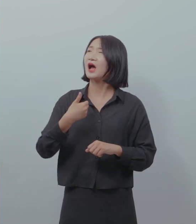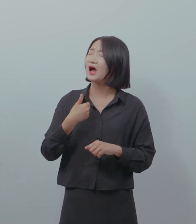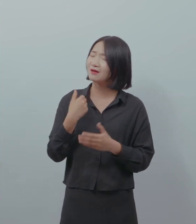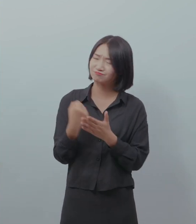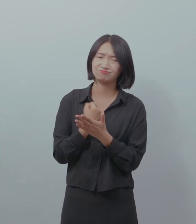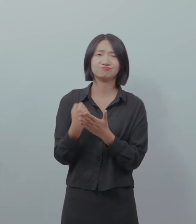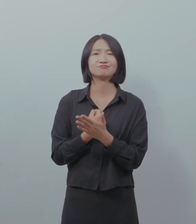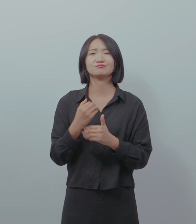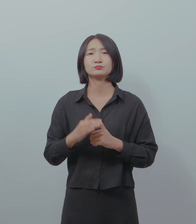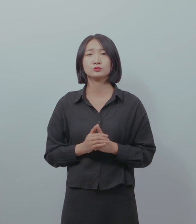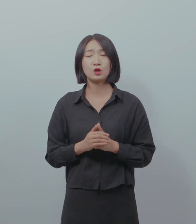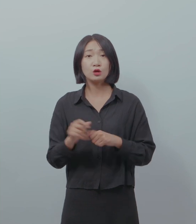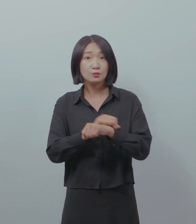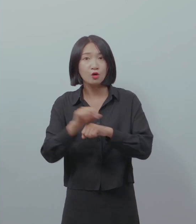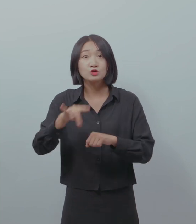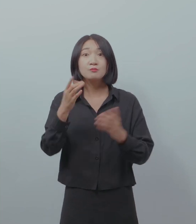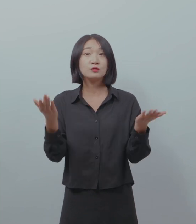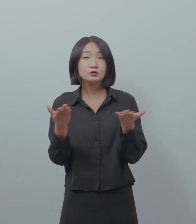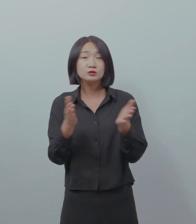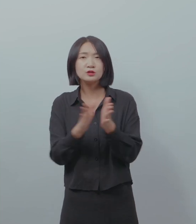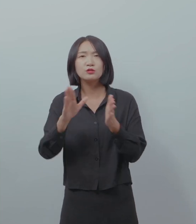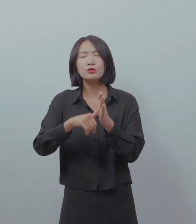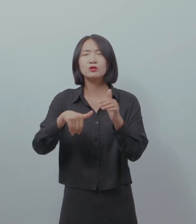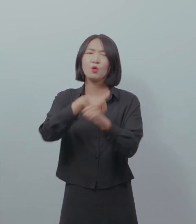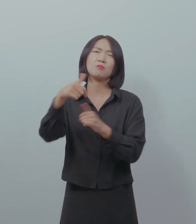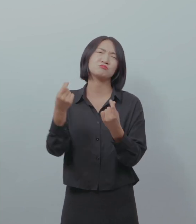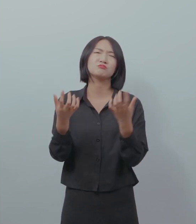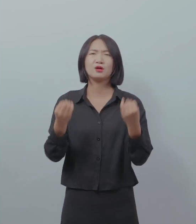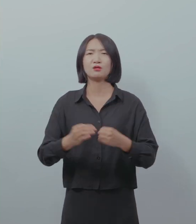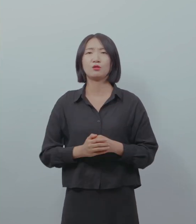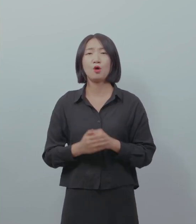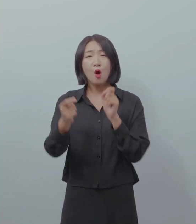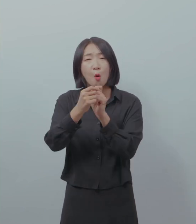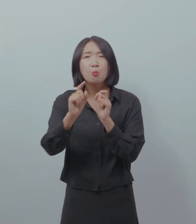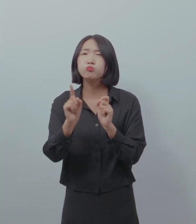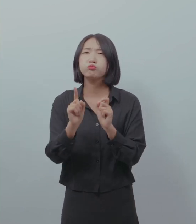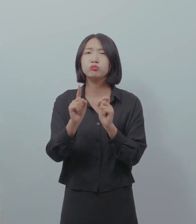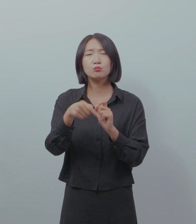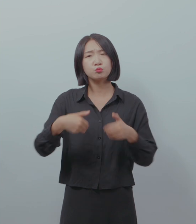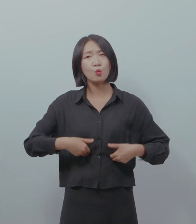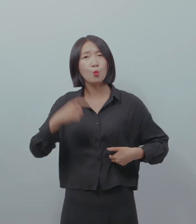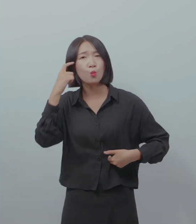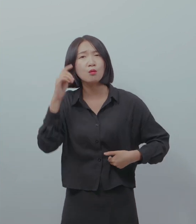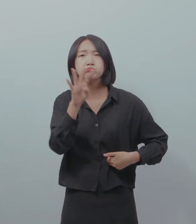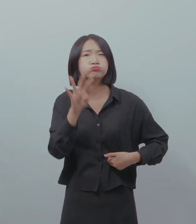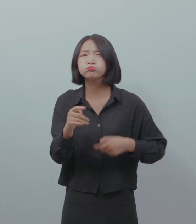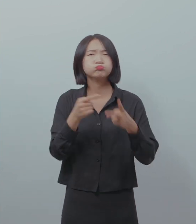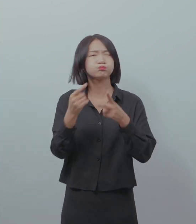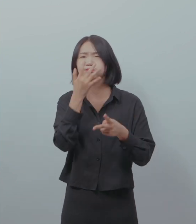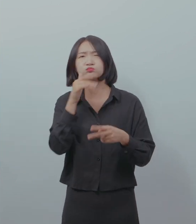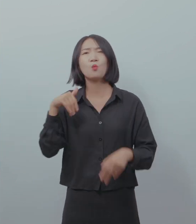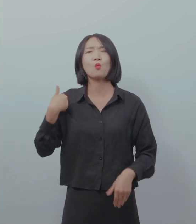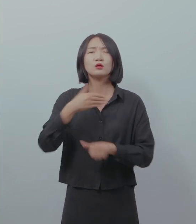그래서 되게 아쉬웠어 특히 처음에 일할 때 이런 일이 많기는 했었는데 접근성이 뭔지 이게 왜 필요한지